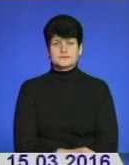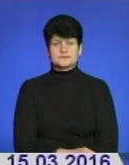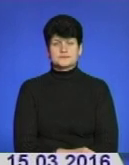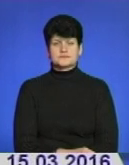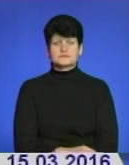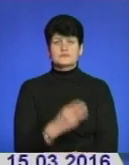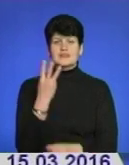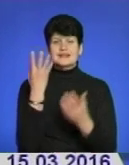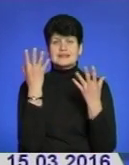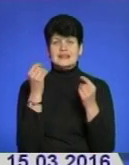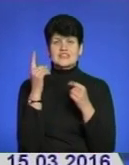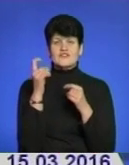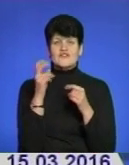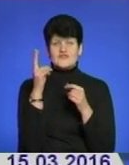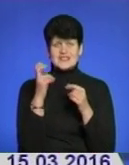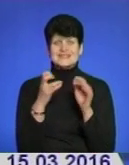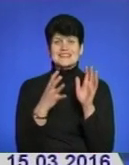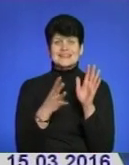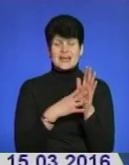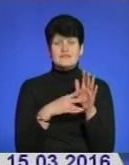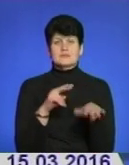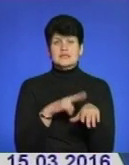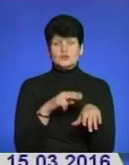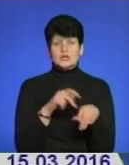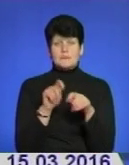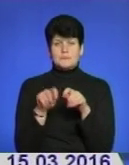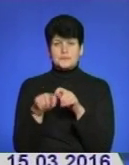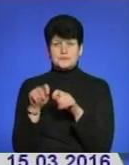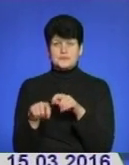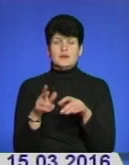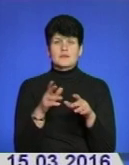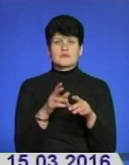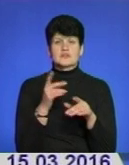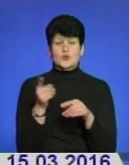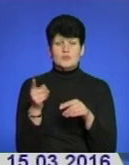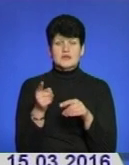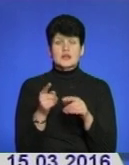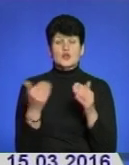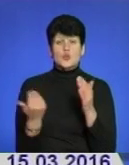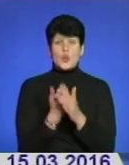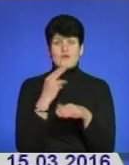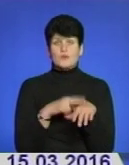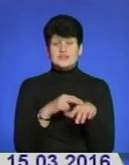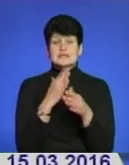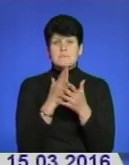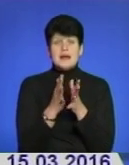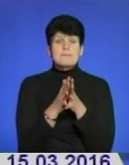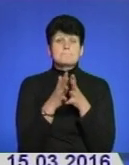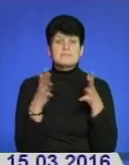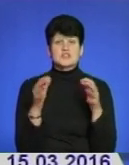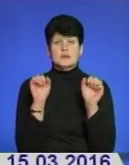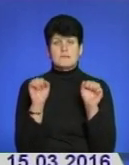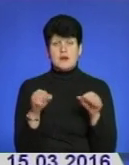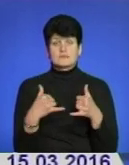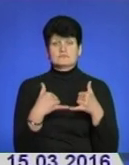Третій день 209 патрульних поліцейських працюють у Тернополі. Нова поліція, згідно з чинним законодавством, має значно більше прав та